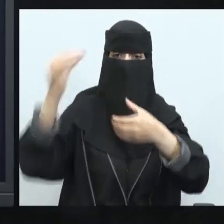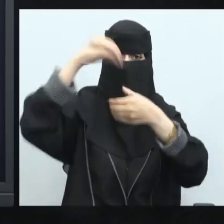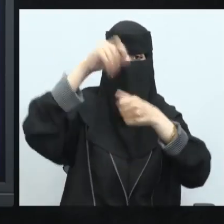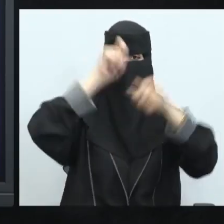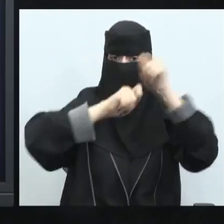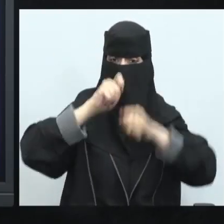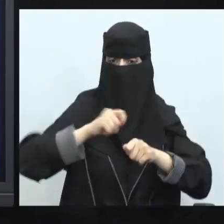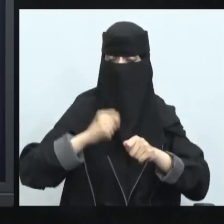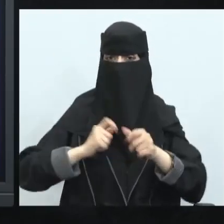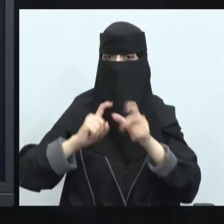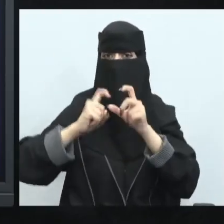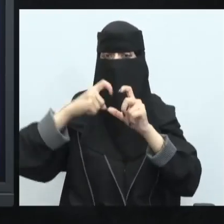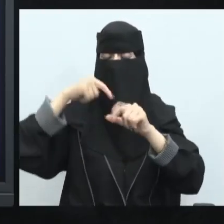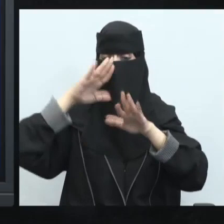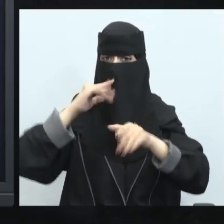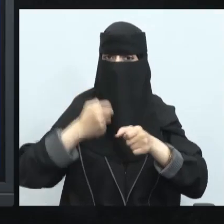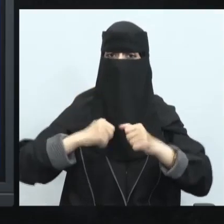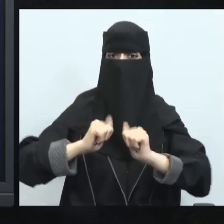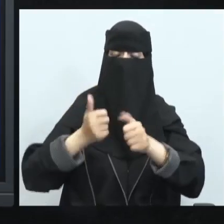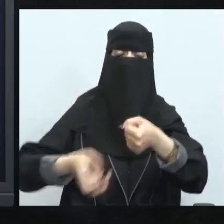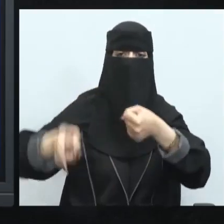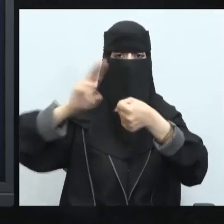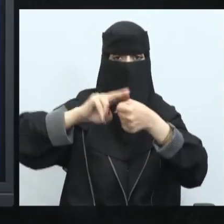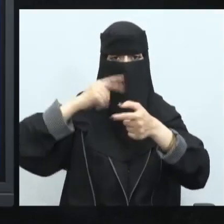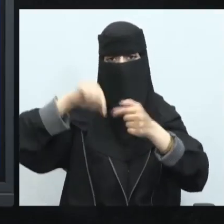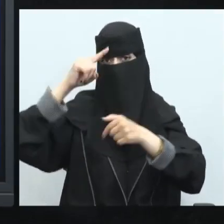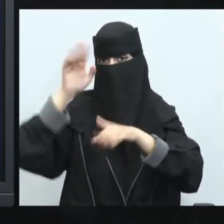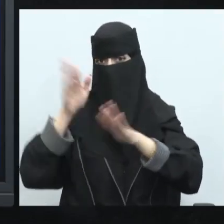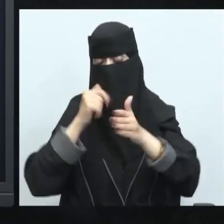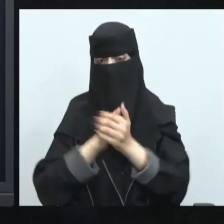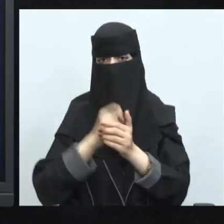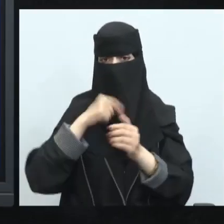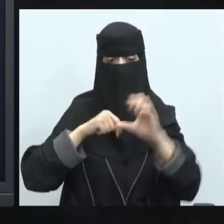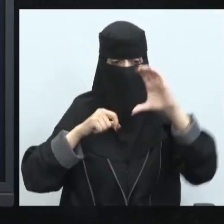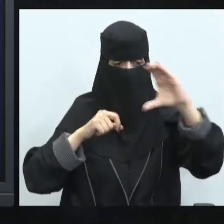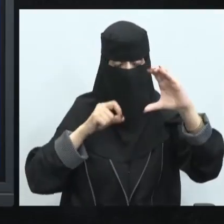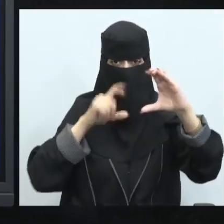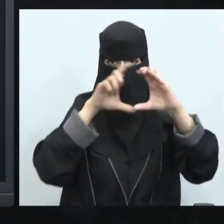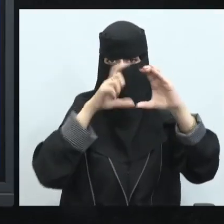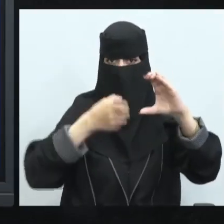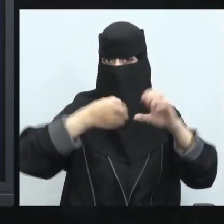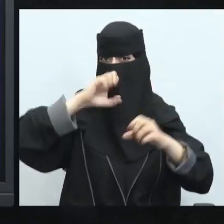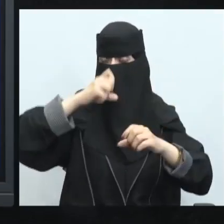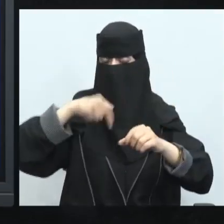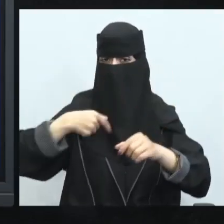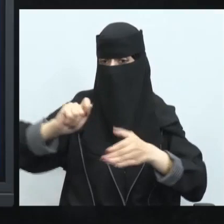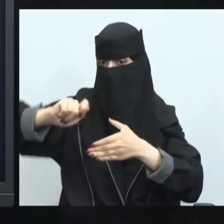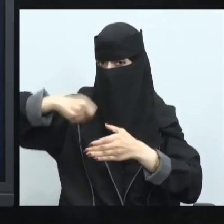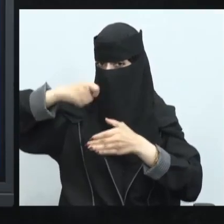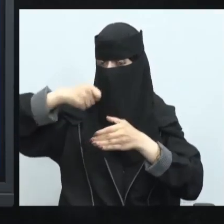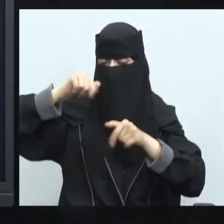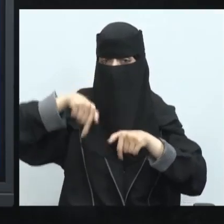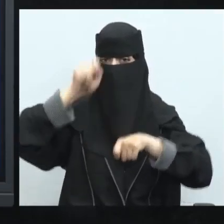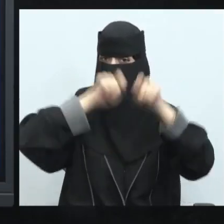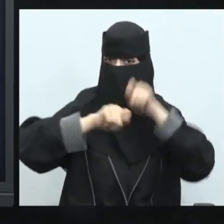للأدوات التي بالإمكاني عادة تدويرها وحذكرنا مثلا الأكواب أو الأشياء التي تقدم فيها المأكولات قد